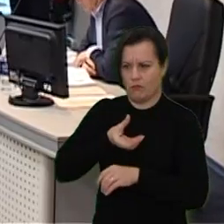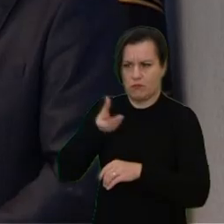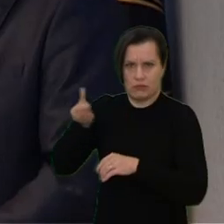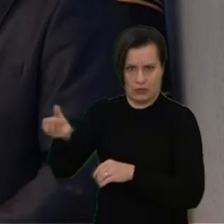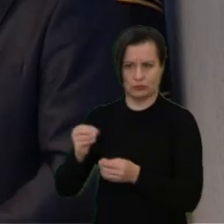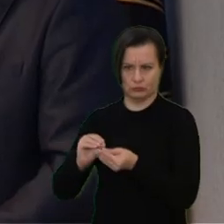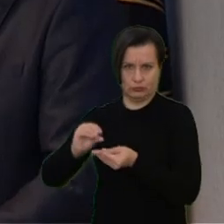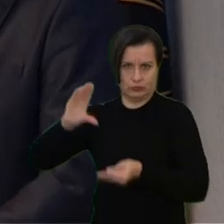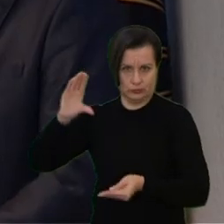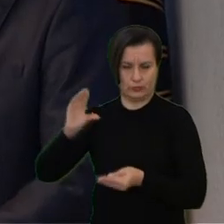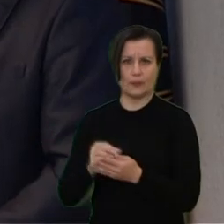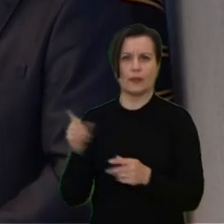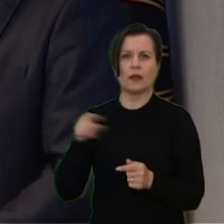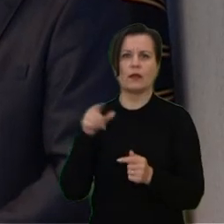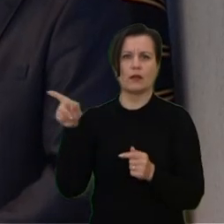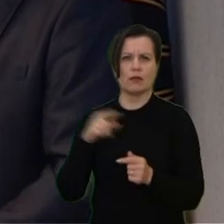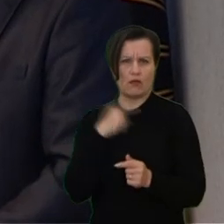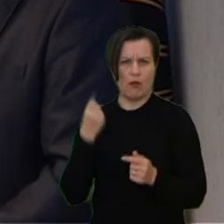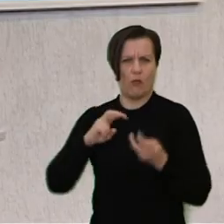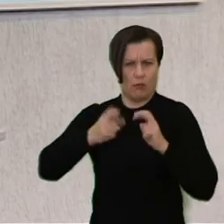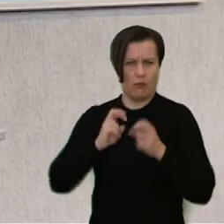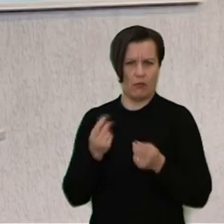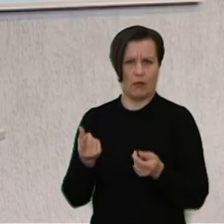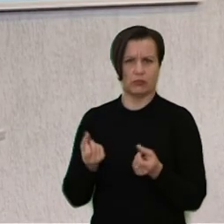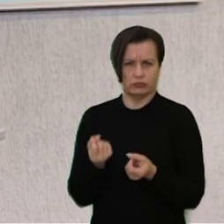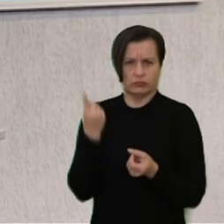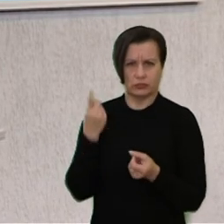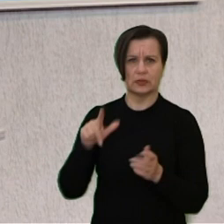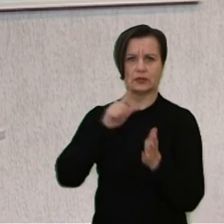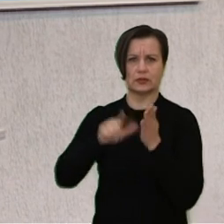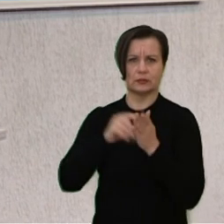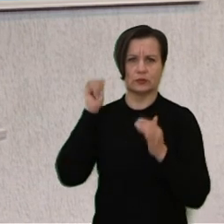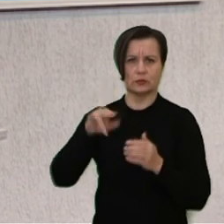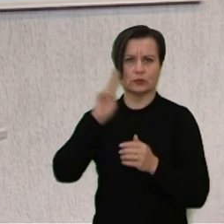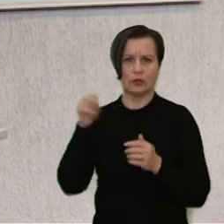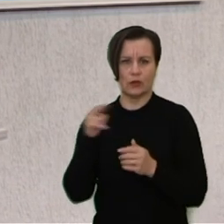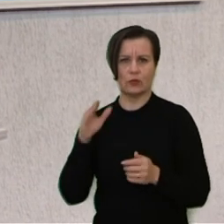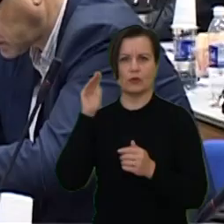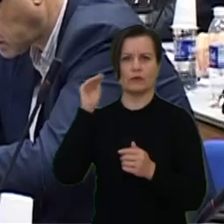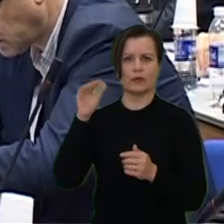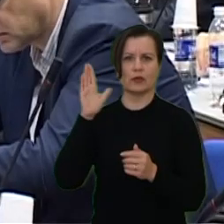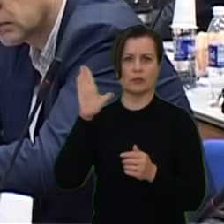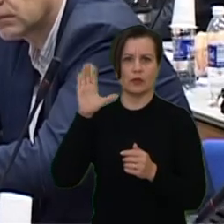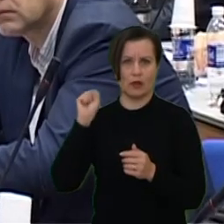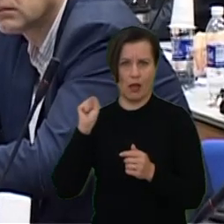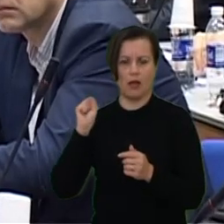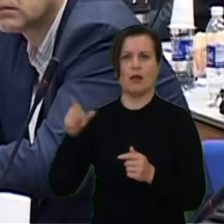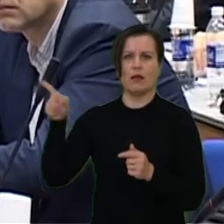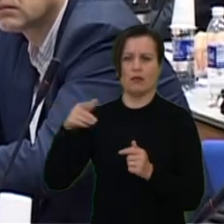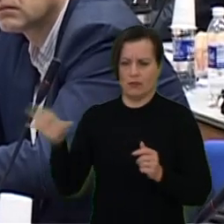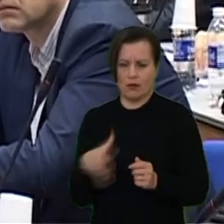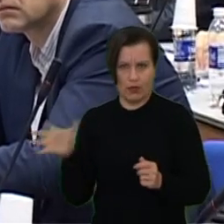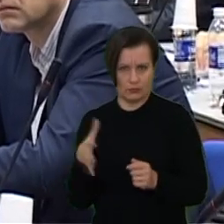prie kaištų sulaukė 70 tūkstančių eurų paprašę tarptautinėme FIBA Taurės turnyre dalyvaujantis krepšininkai. Ir 30